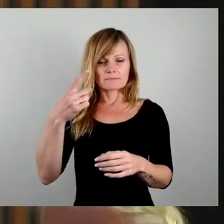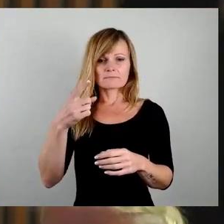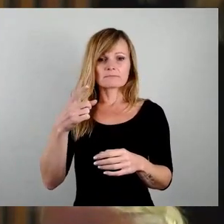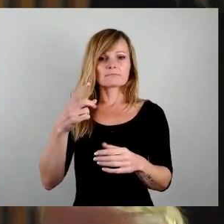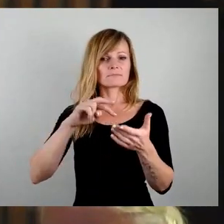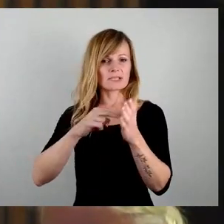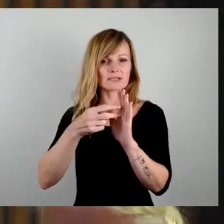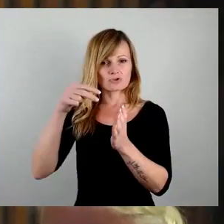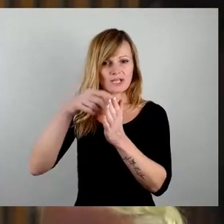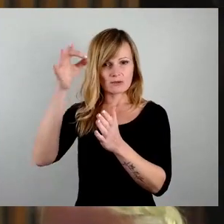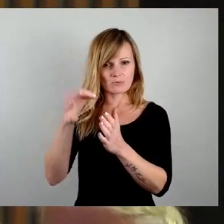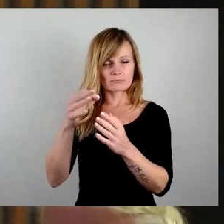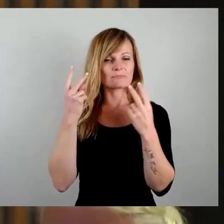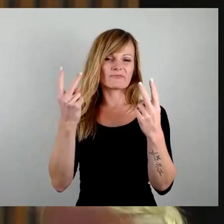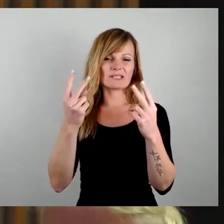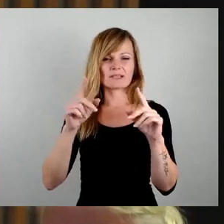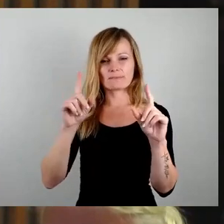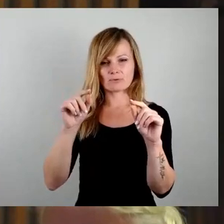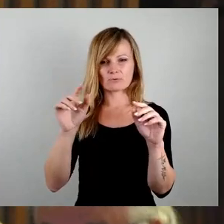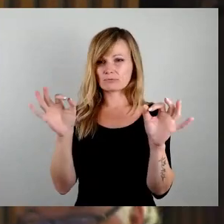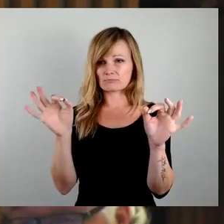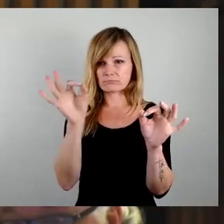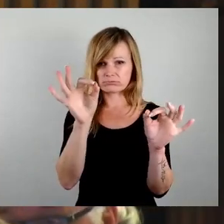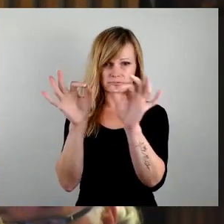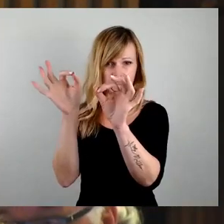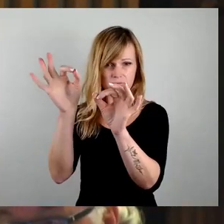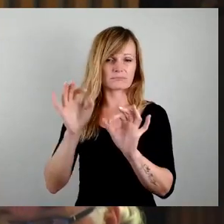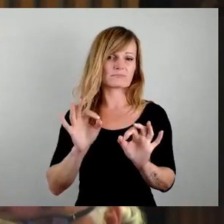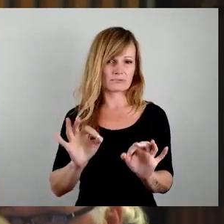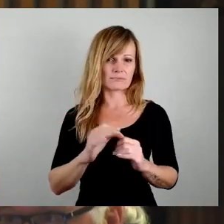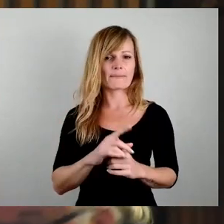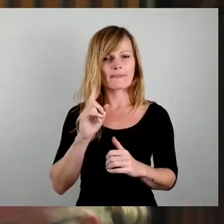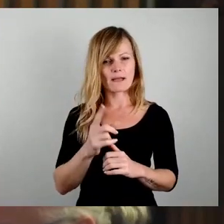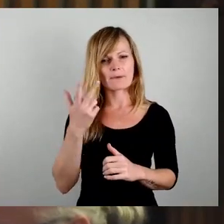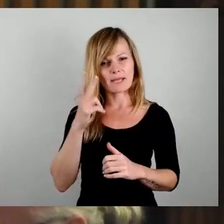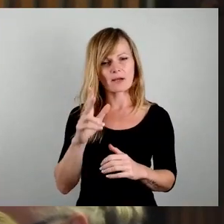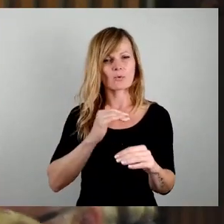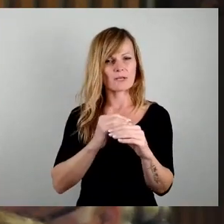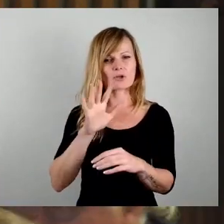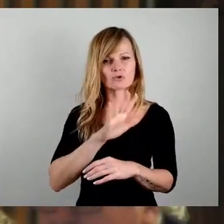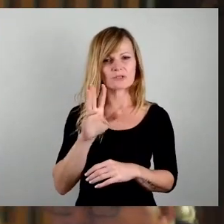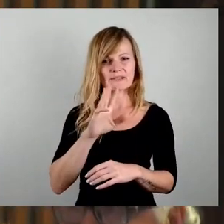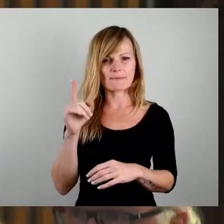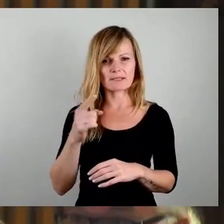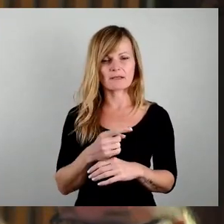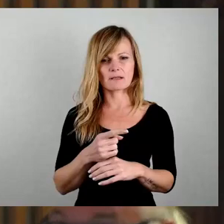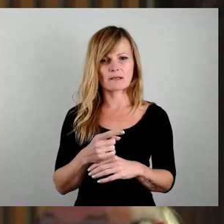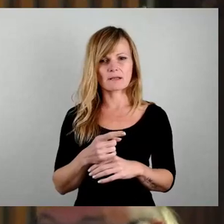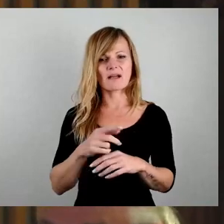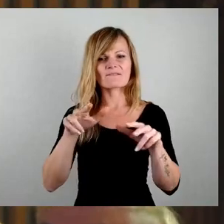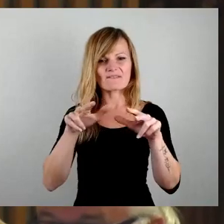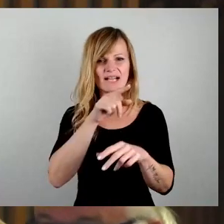verstärken, was der Kollege Schulte-Wissermann hier gesagt hat. Die Art und Weise, wie die Verwaltung und die Mitarbeiter der Verwaltung